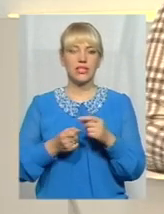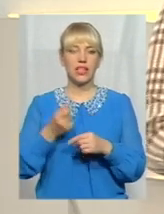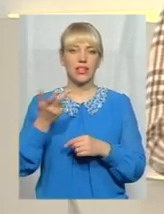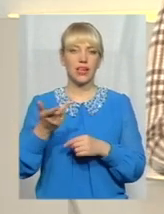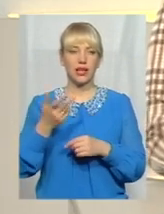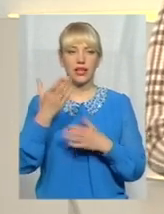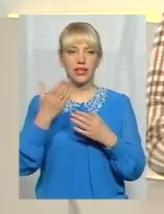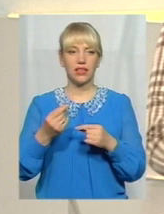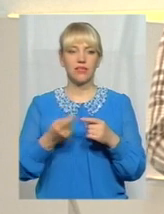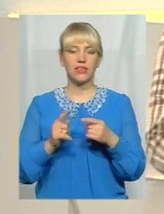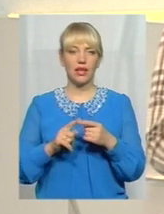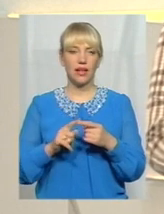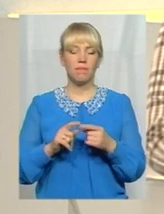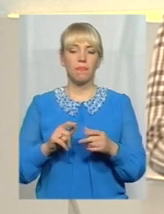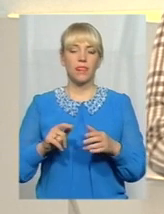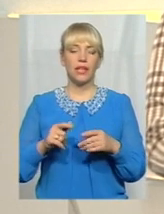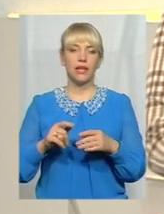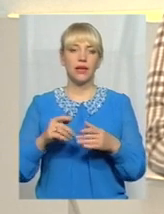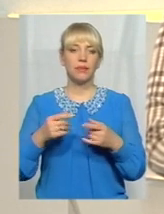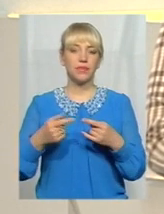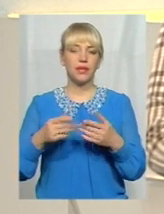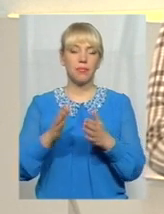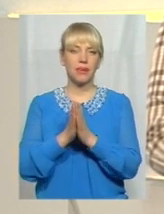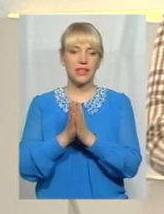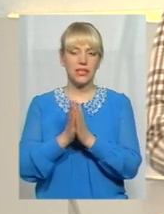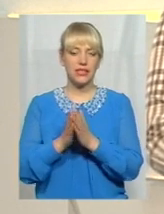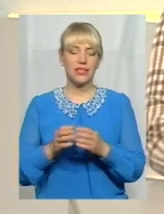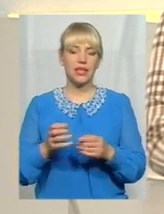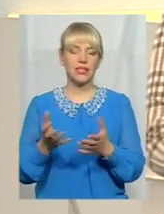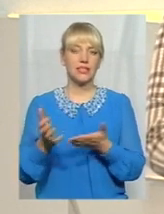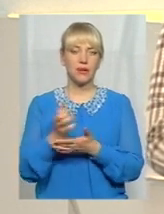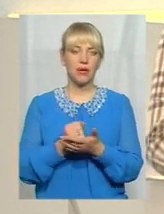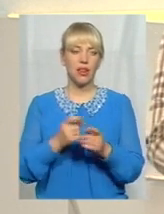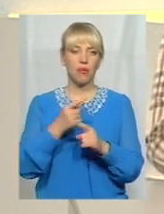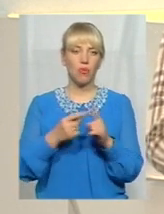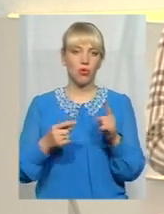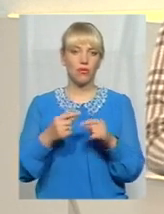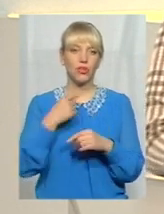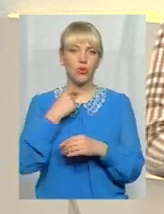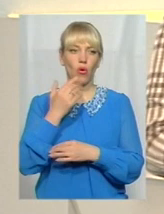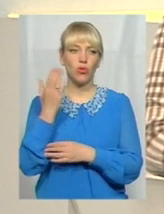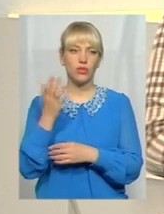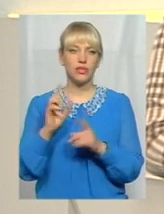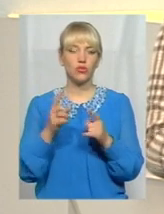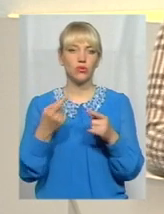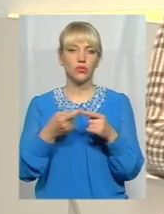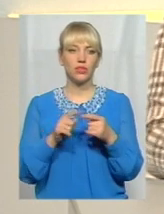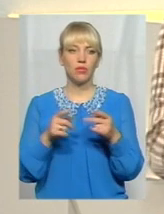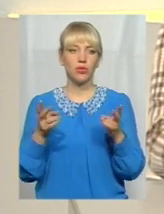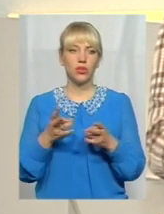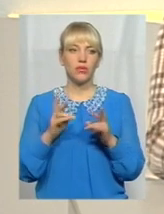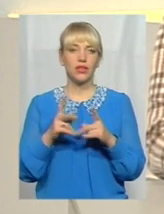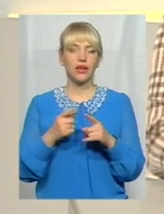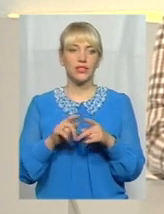петиція зібрала понад половину потрібних голосів. І чому це потрібно, як це